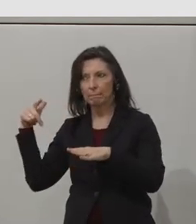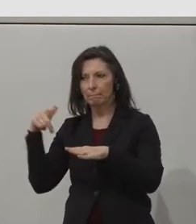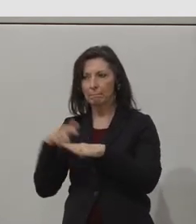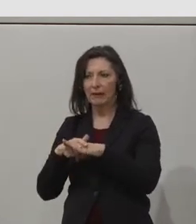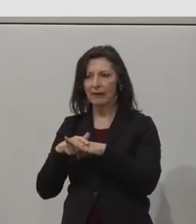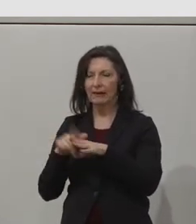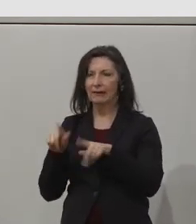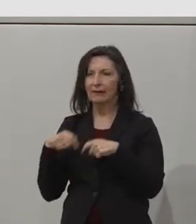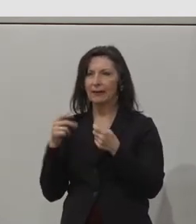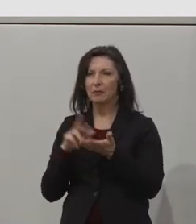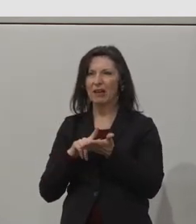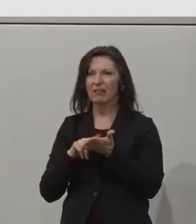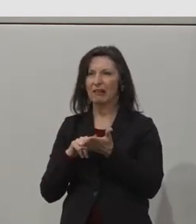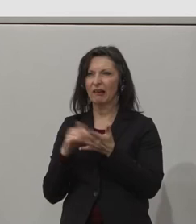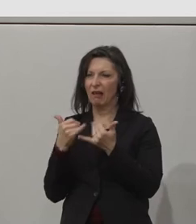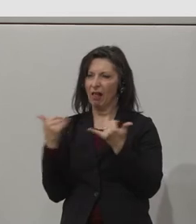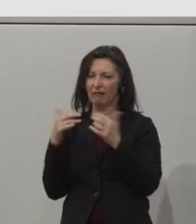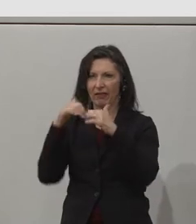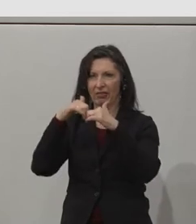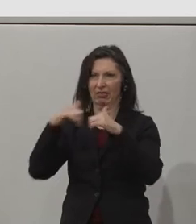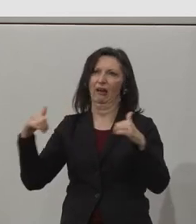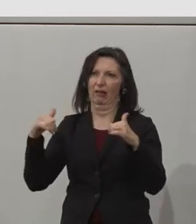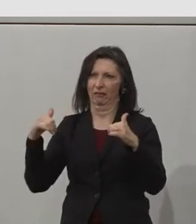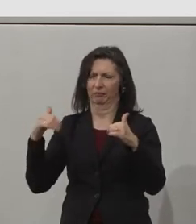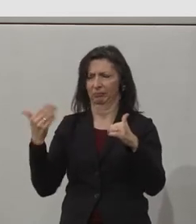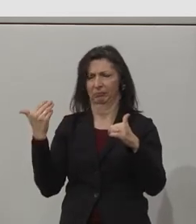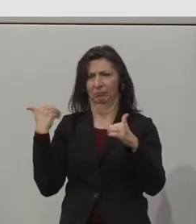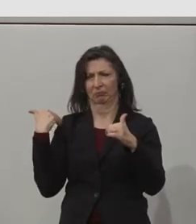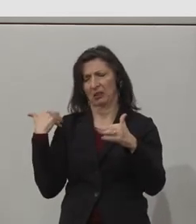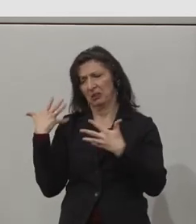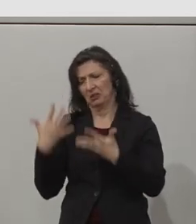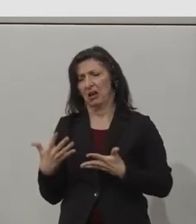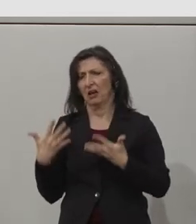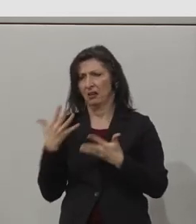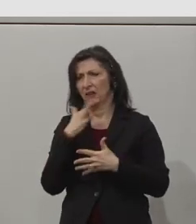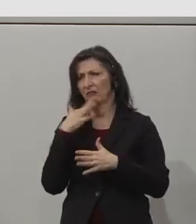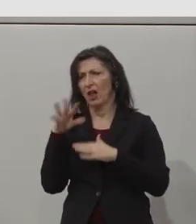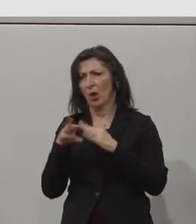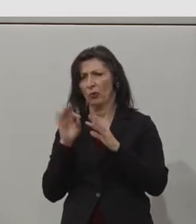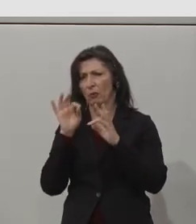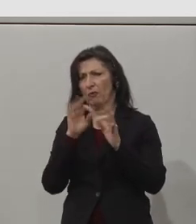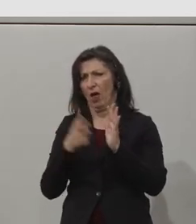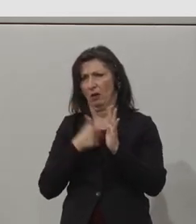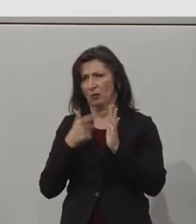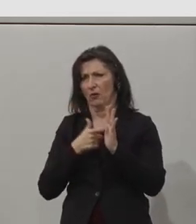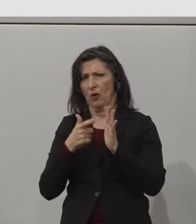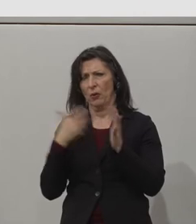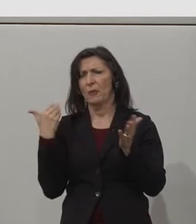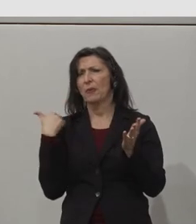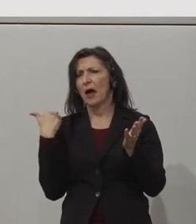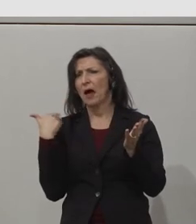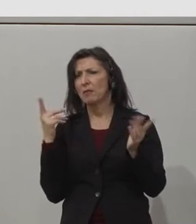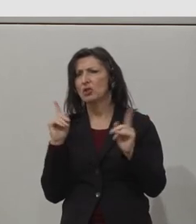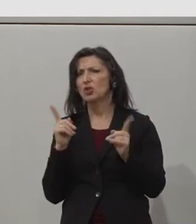with challenges associated with going digital or establishing an online presence. And today,